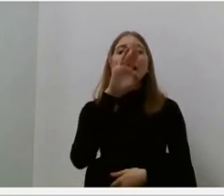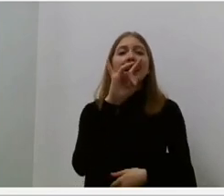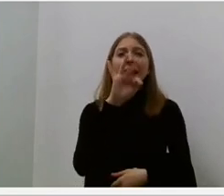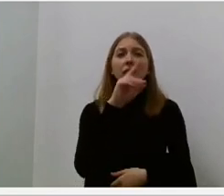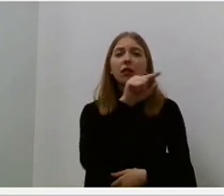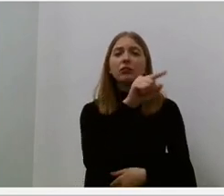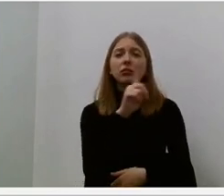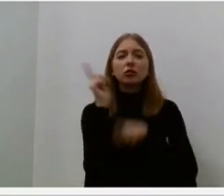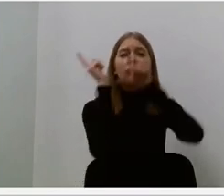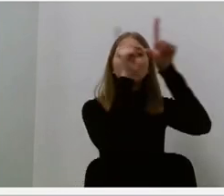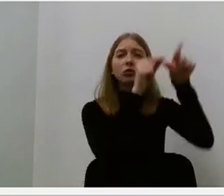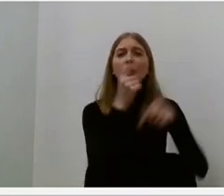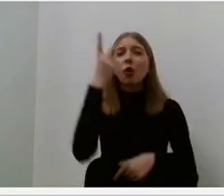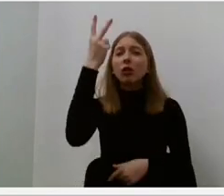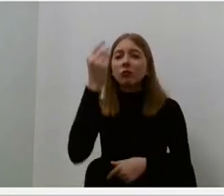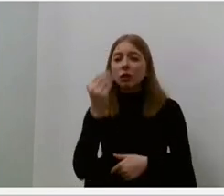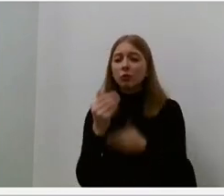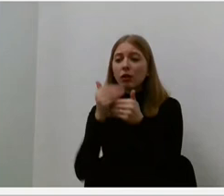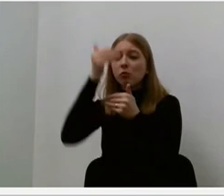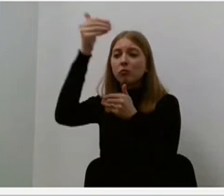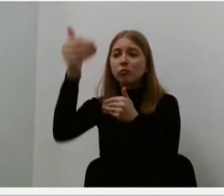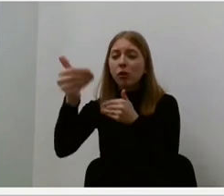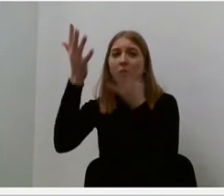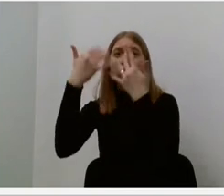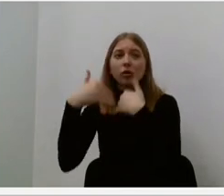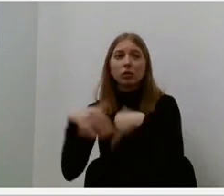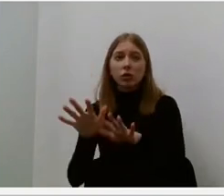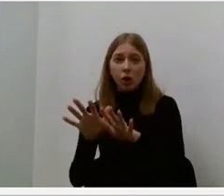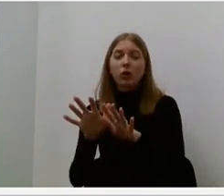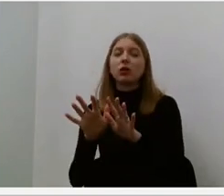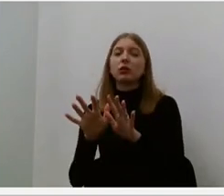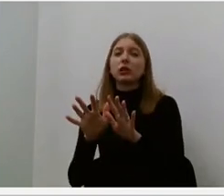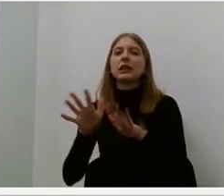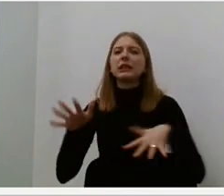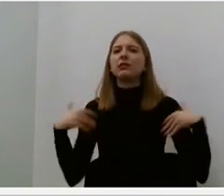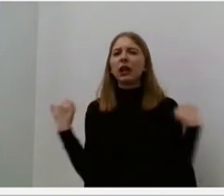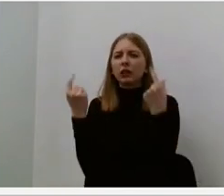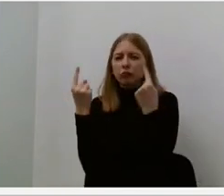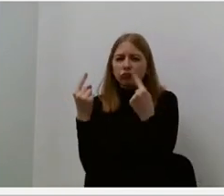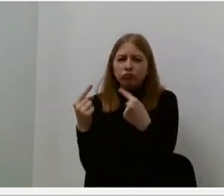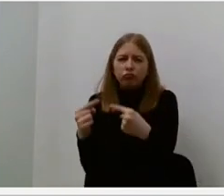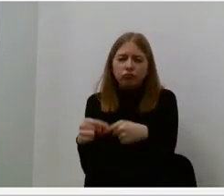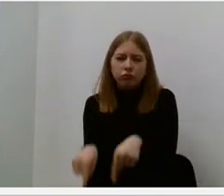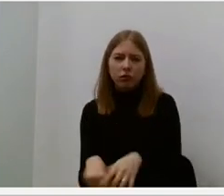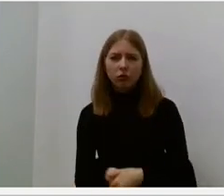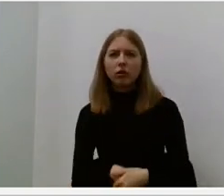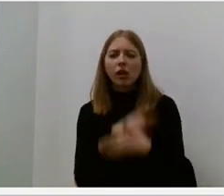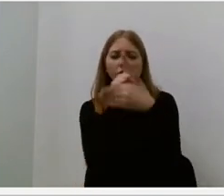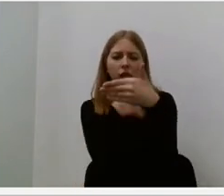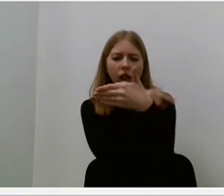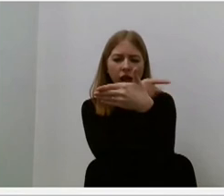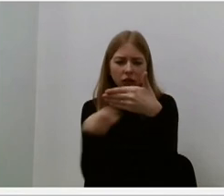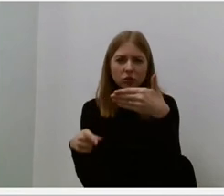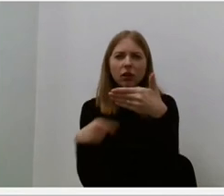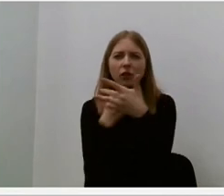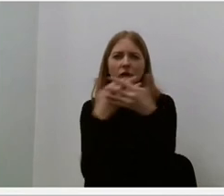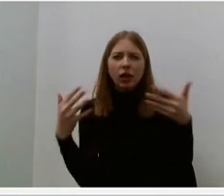palaipsnių pradėjo gėsti. Stiprino ją dukros laiškai, telegramos. Iš keturių telegramų dvi